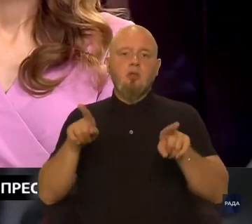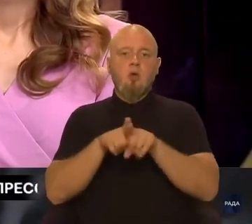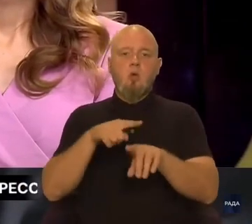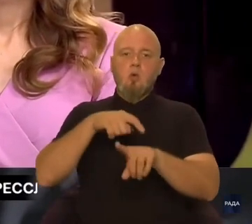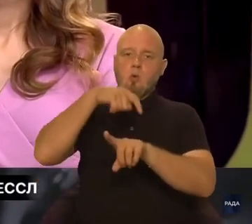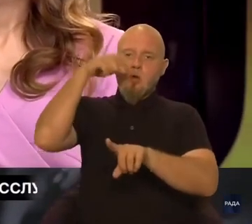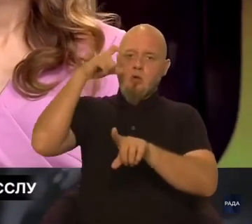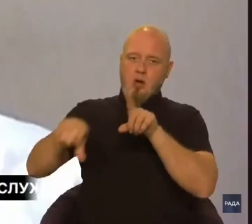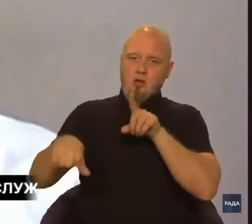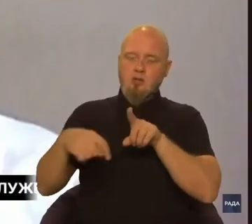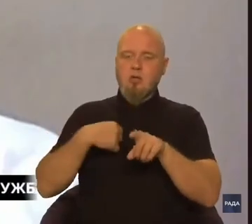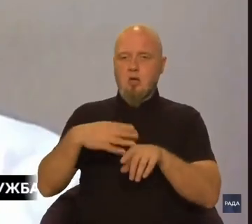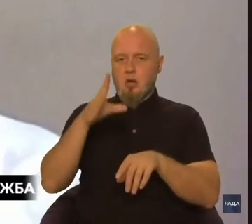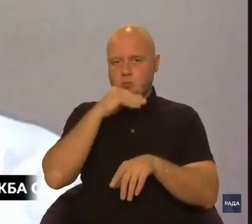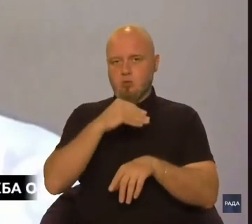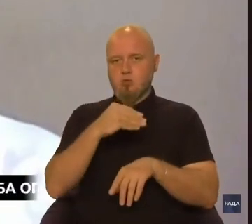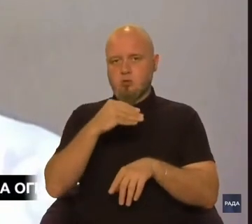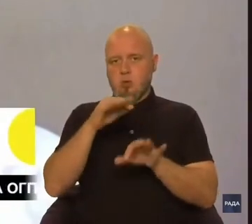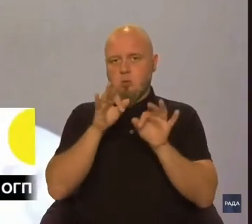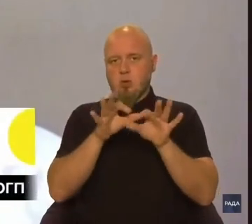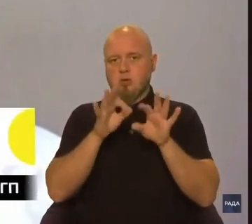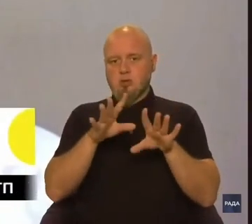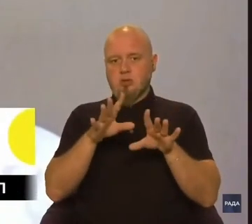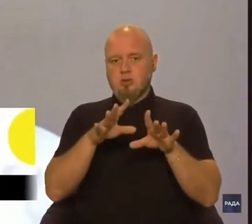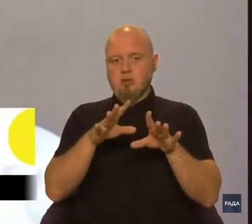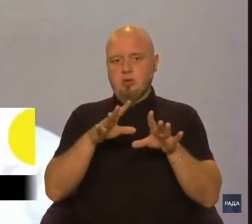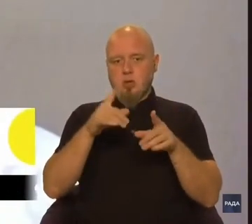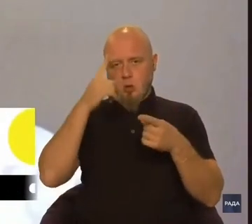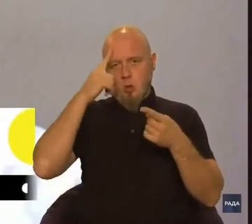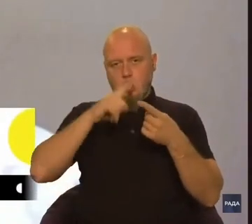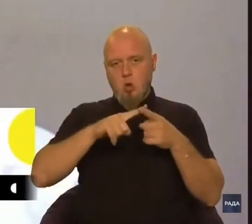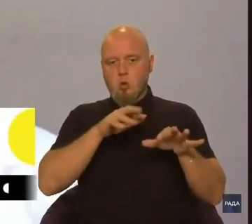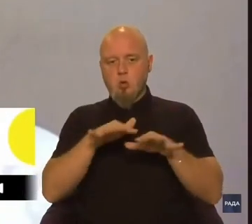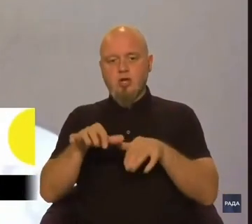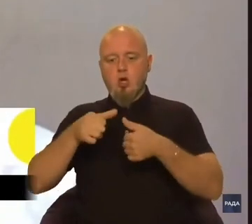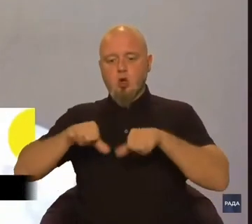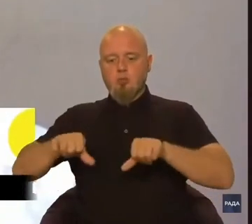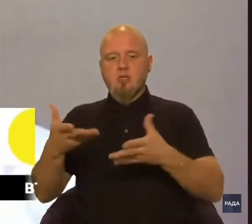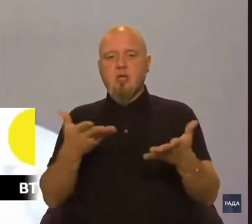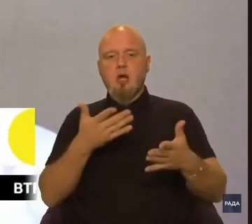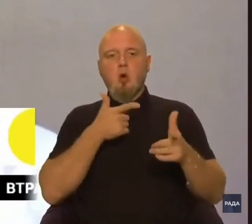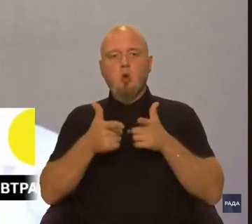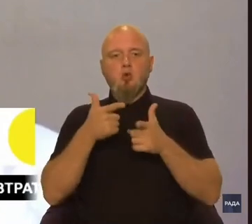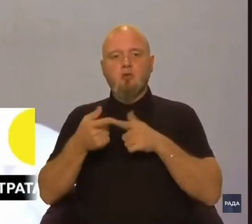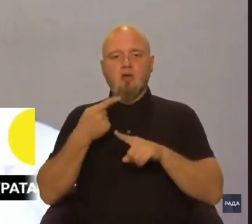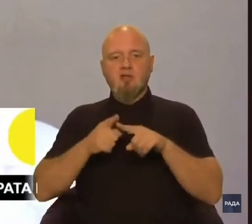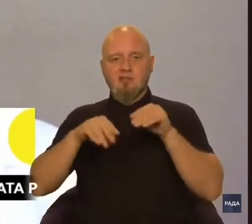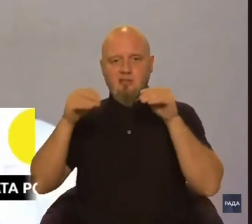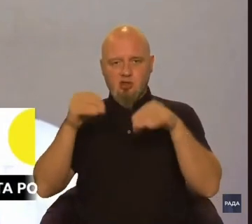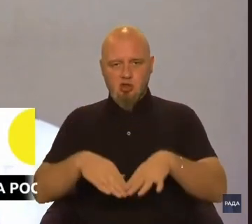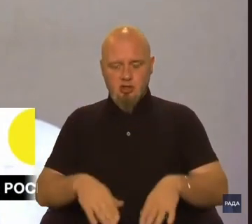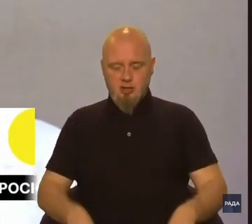спробувати пояснити логіку дій комісії, яка готувала це рішення.